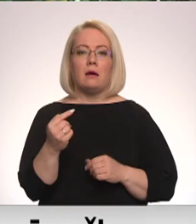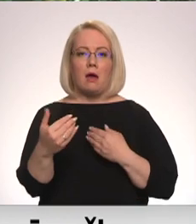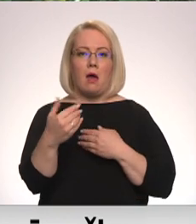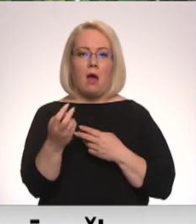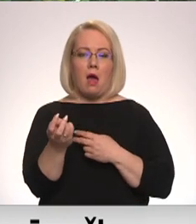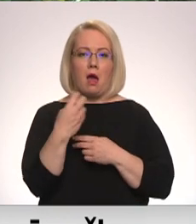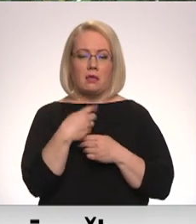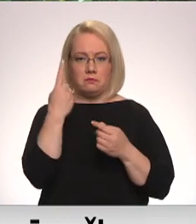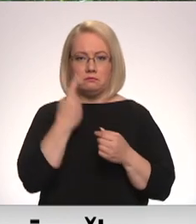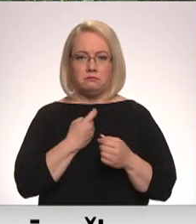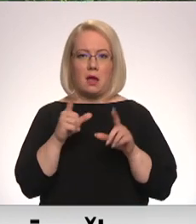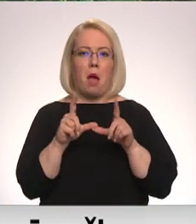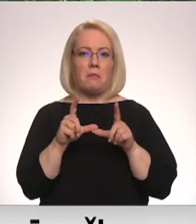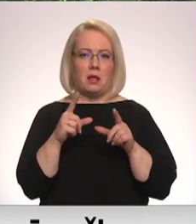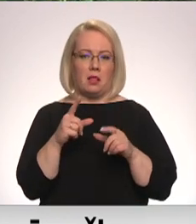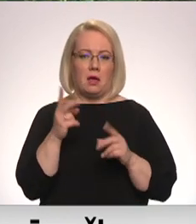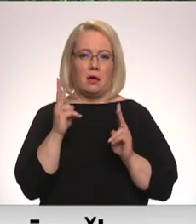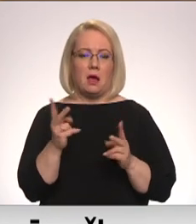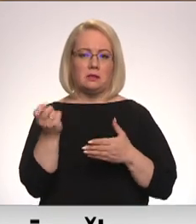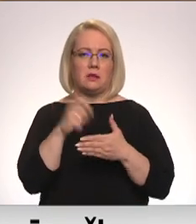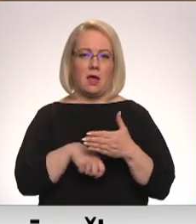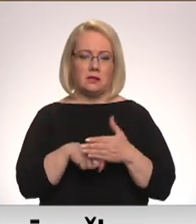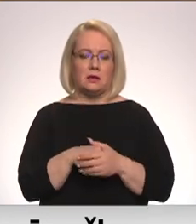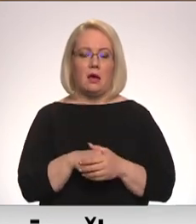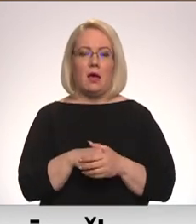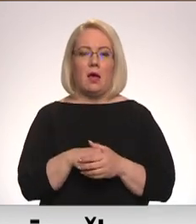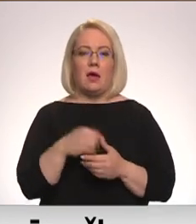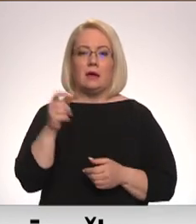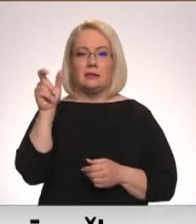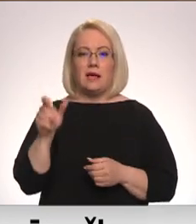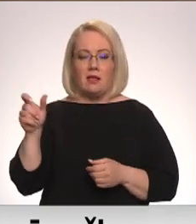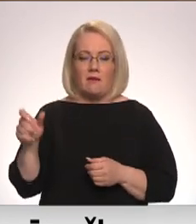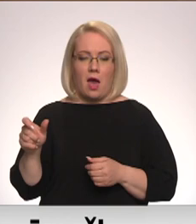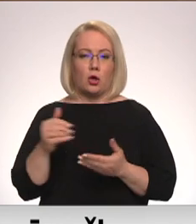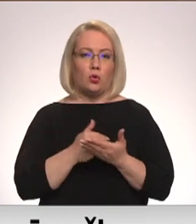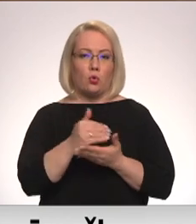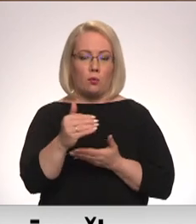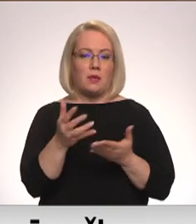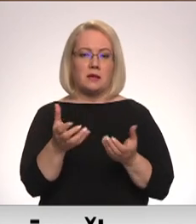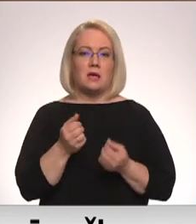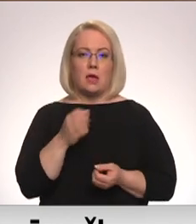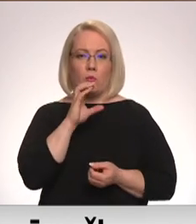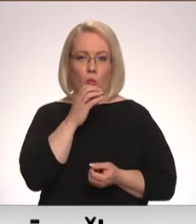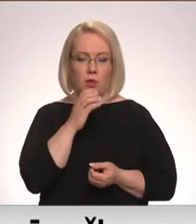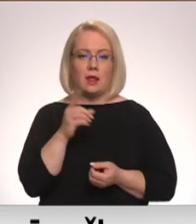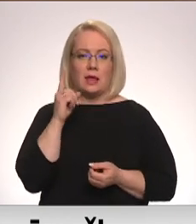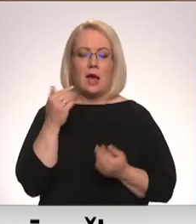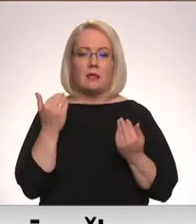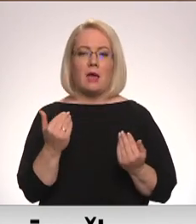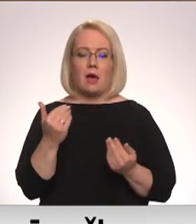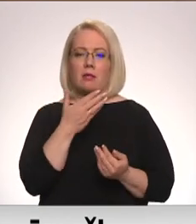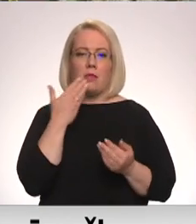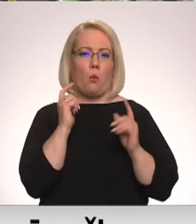kur aprīlī. Aprīlī atnāca, kad slēgs nost. Patērātāju ūdeni joprojām turpinot saņemt. Vien tagad par to netiek